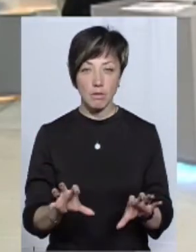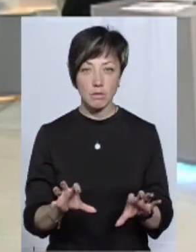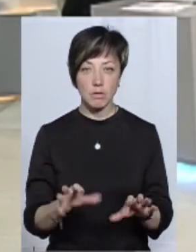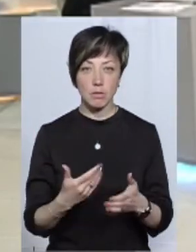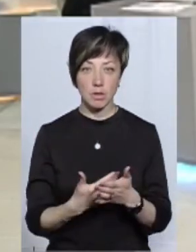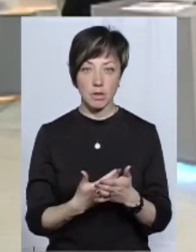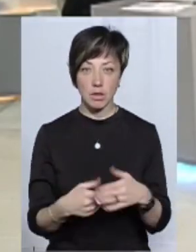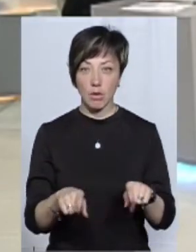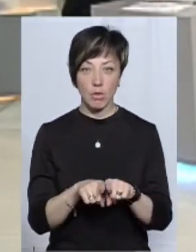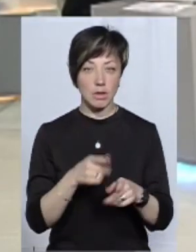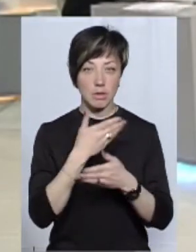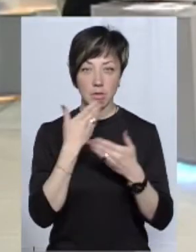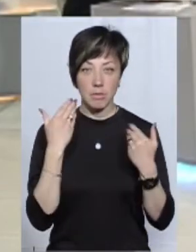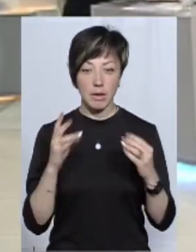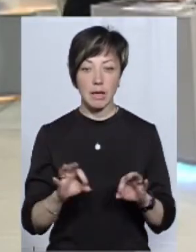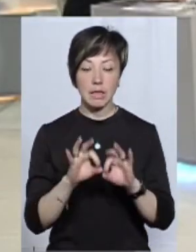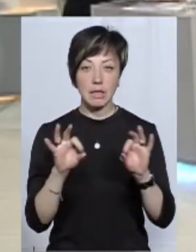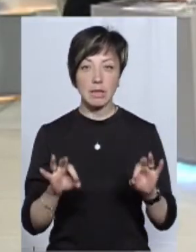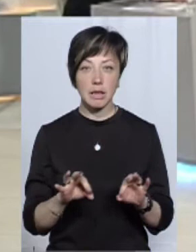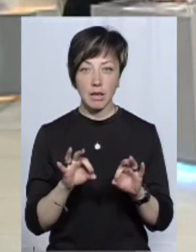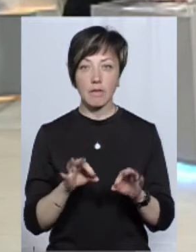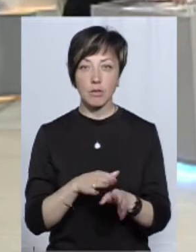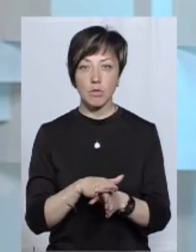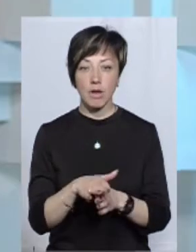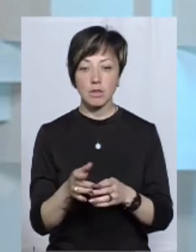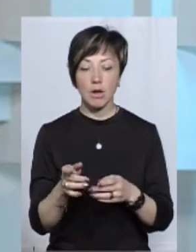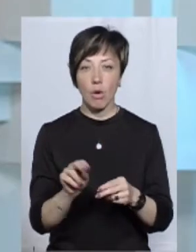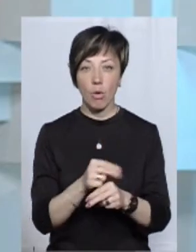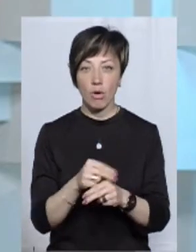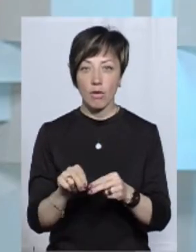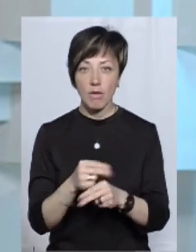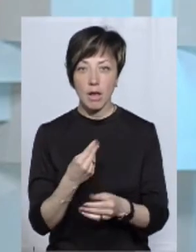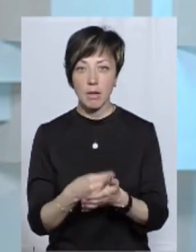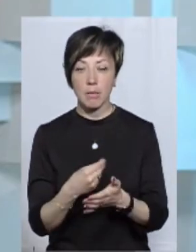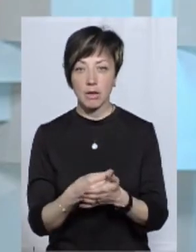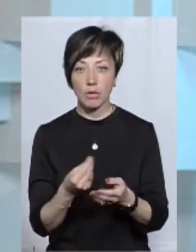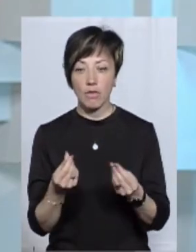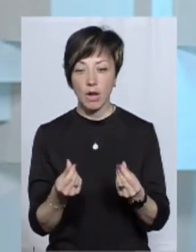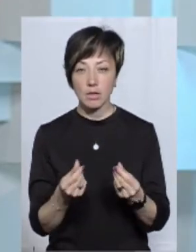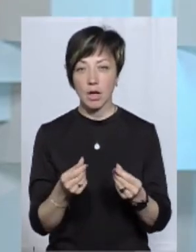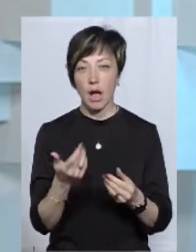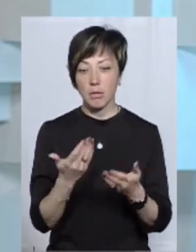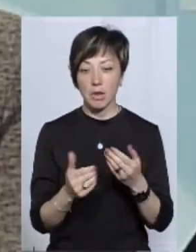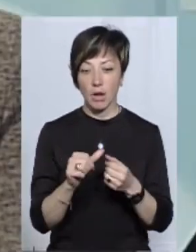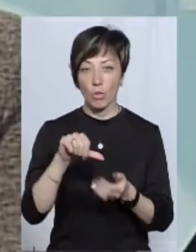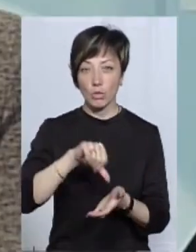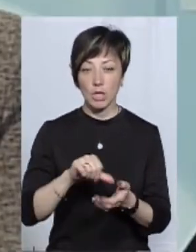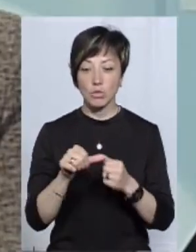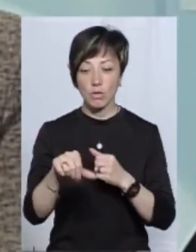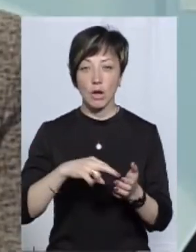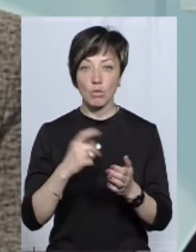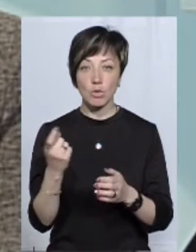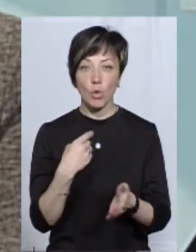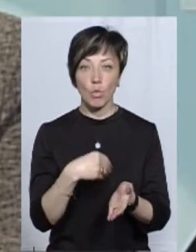і такого немає нікде в митному законодавстві, відбувається коригування митної вартості, скажімо, суб'єкт зовнішньої економічної